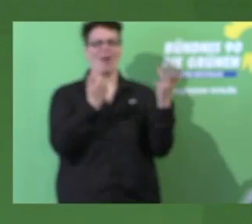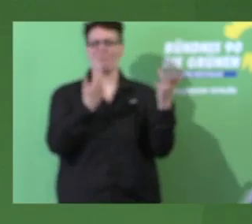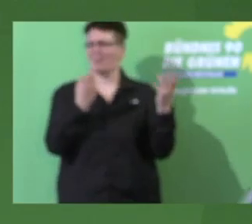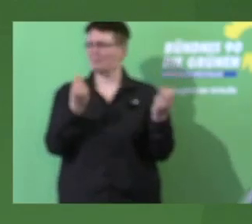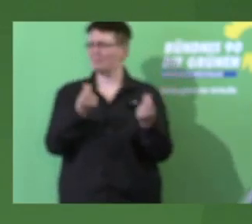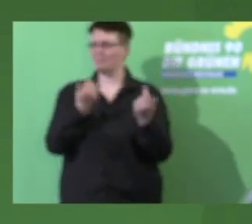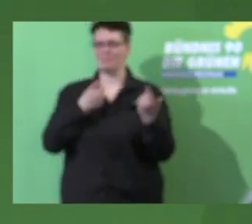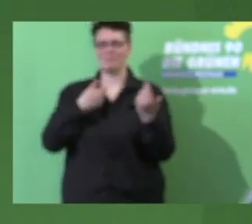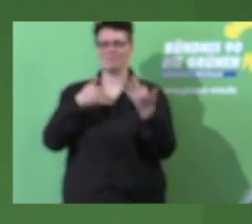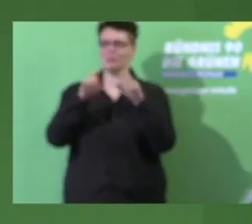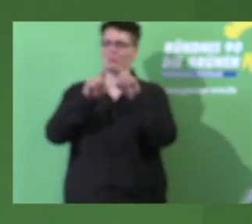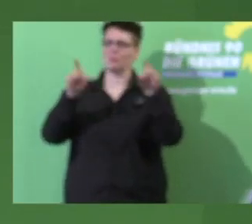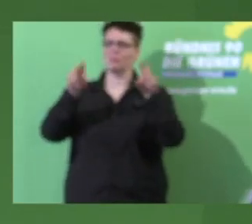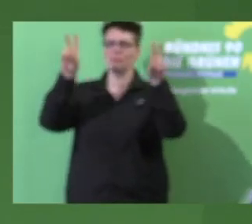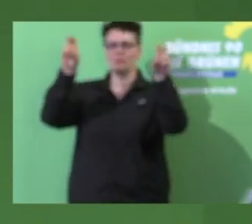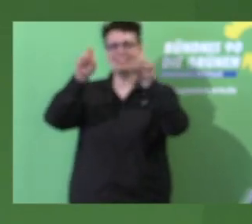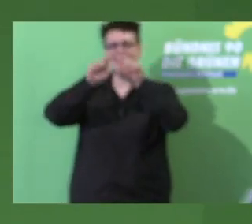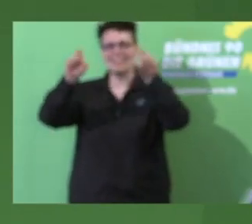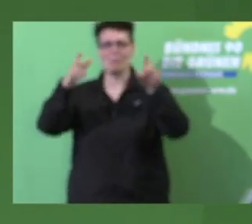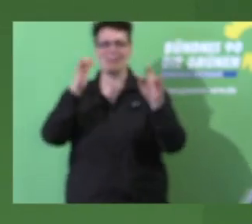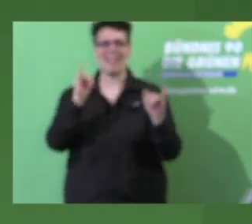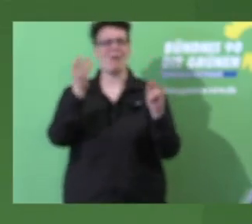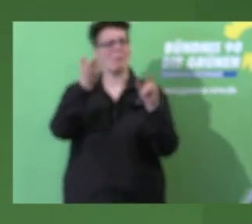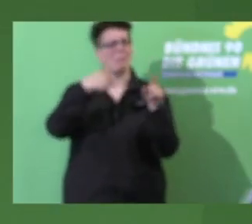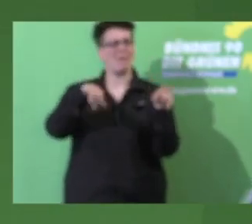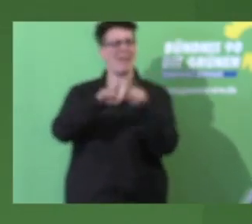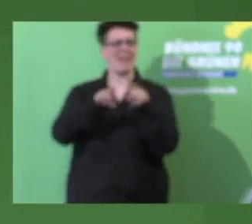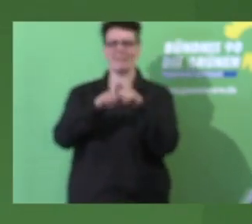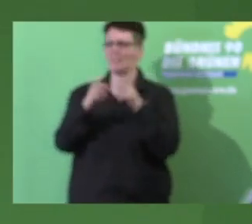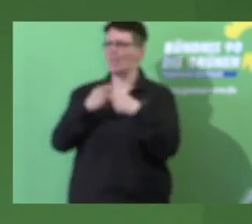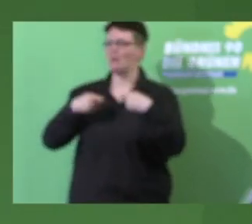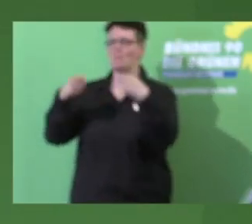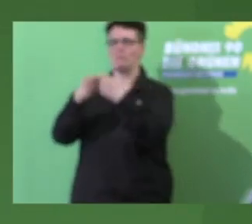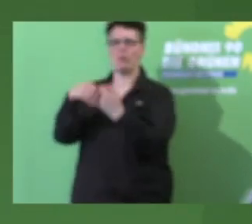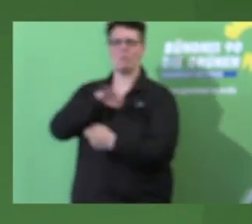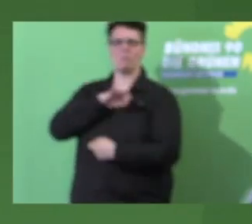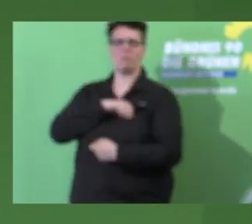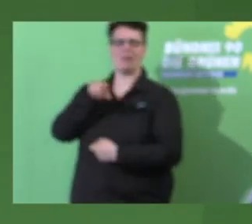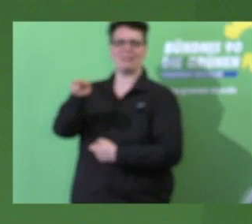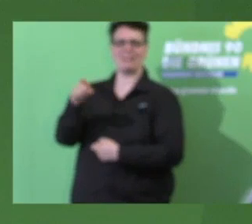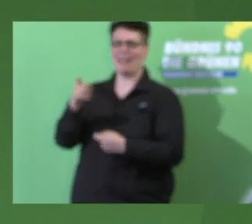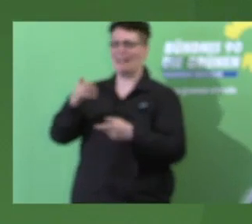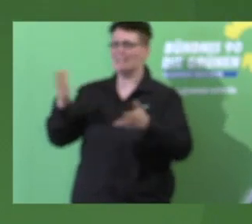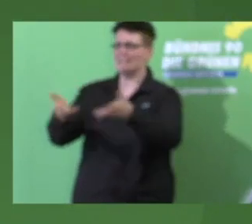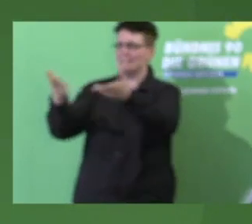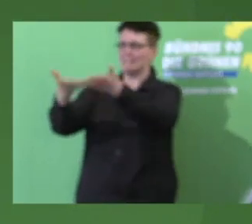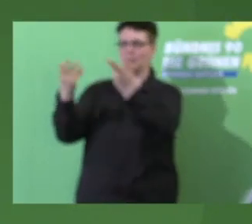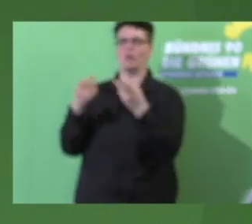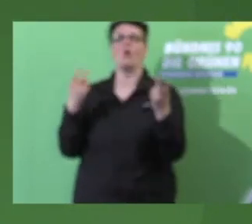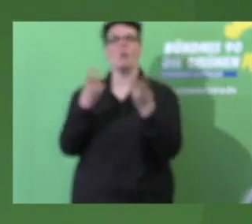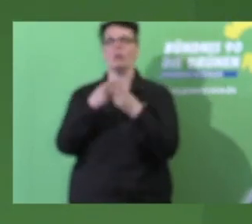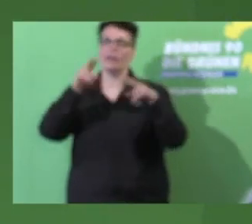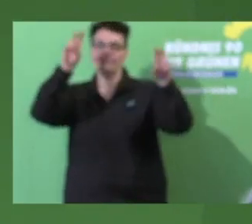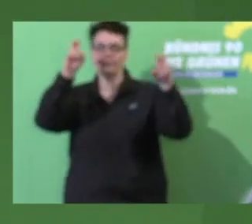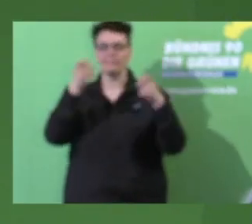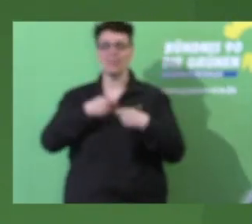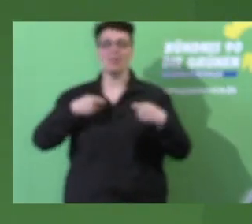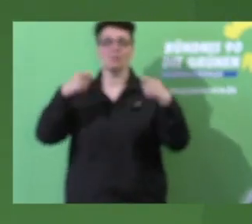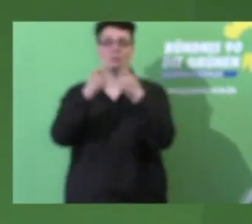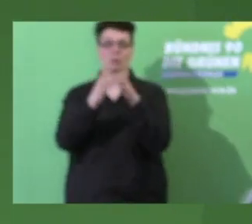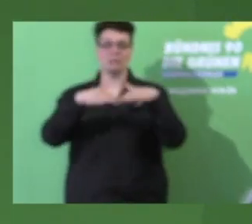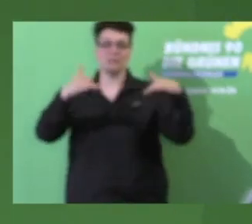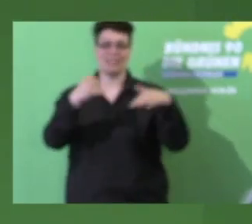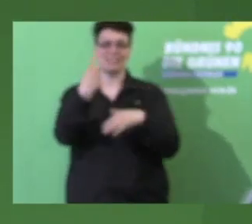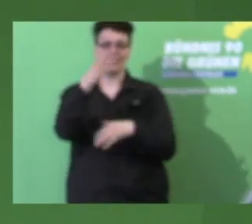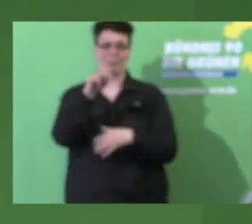aber es klingt eher nach einer Resolution an die Bundespartei oder nach einem Wahlprogramm Bundestag 2.0. Und da habe ich eigentlich noch mehr Erwartungen.